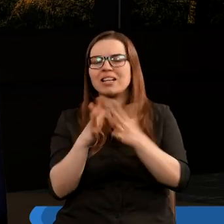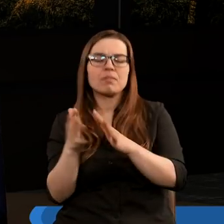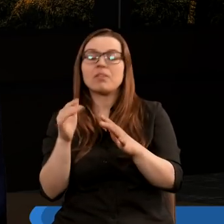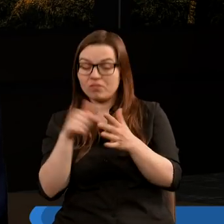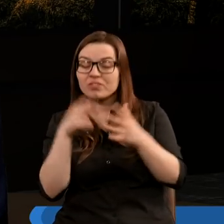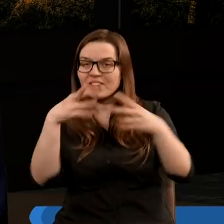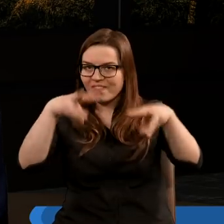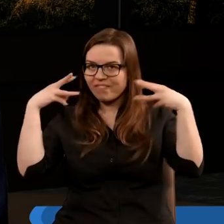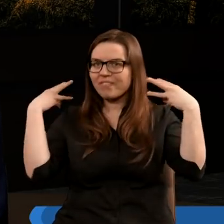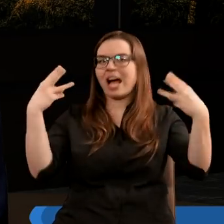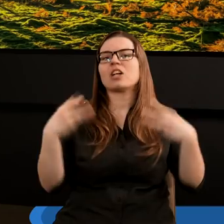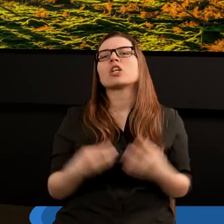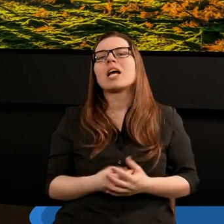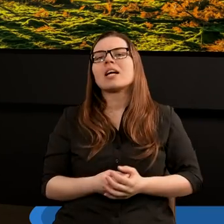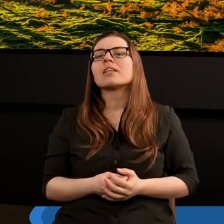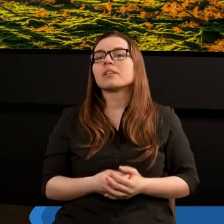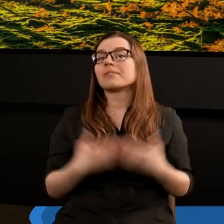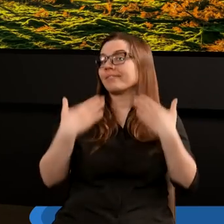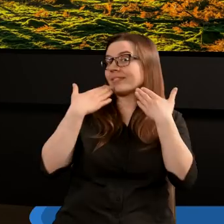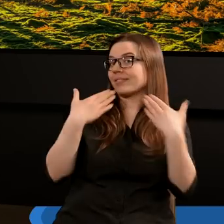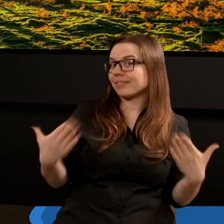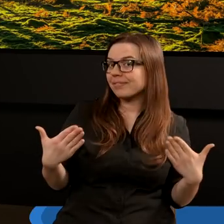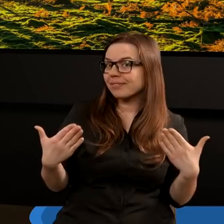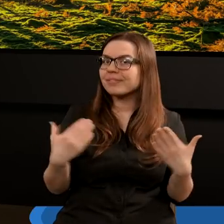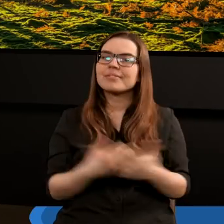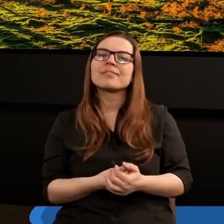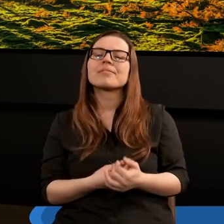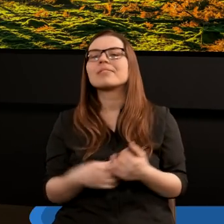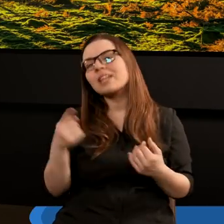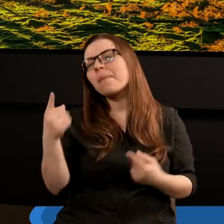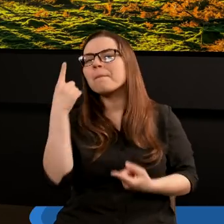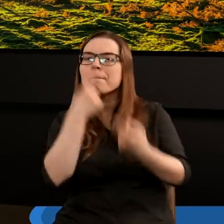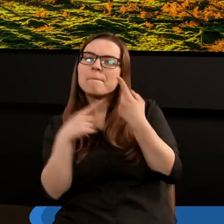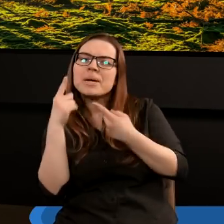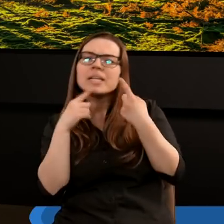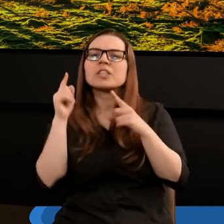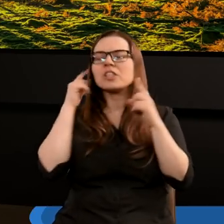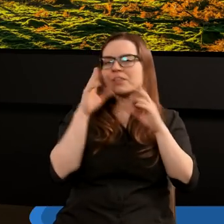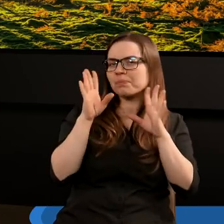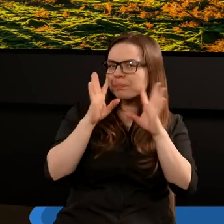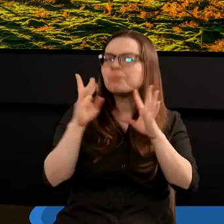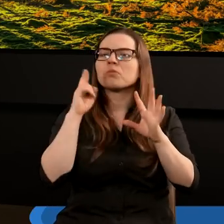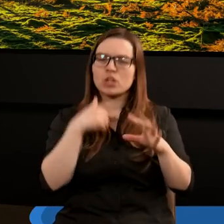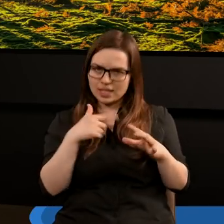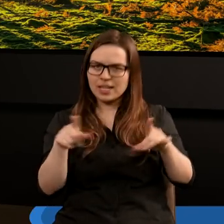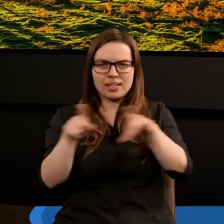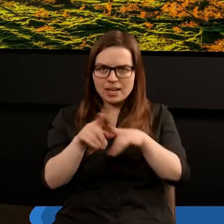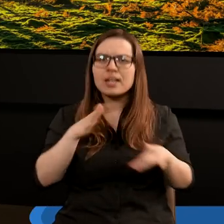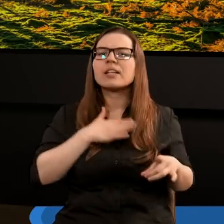niezmienna jest bardzo ważna. Bardzo dziękuję za pewne myśli, bo mam podobne rozumienie.